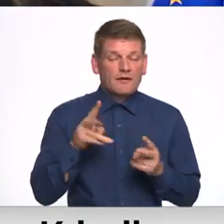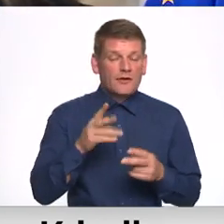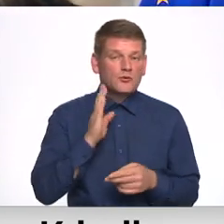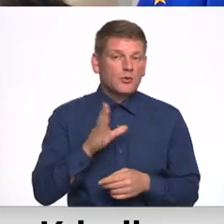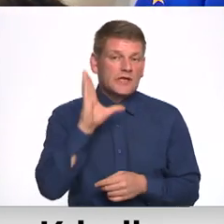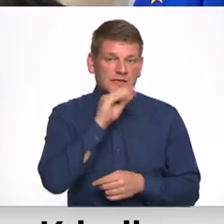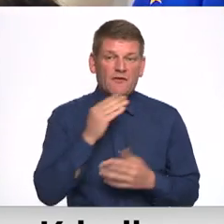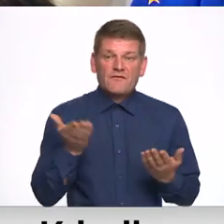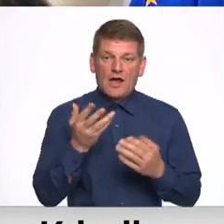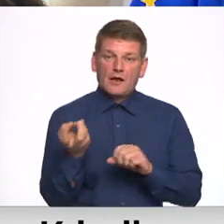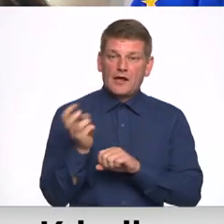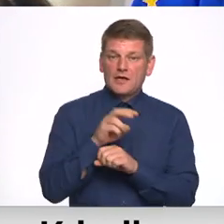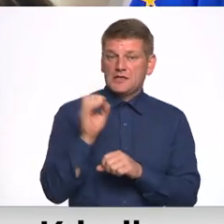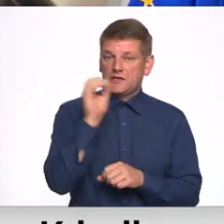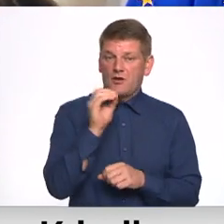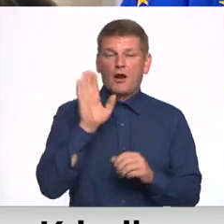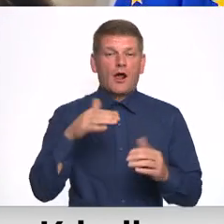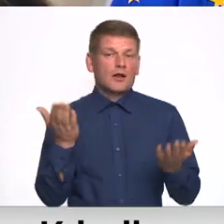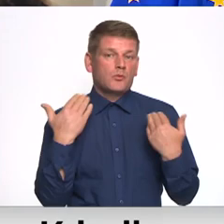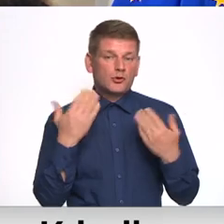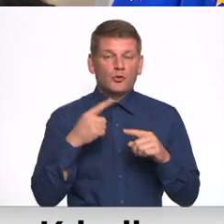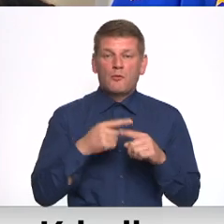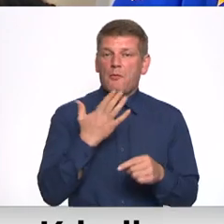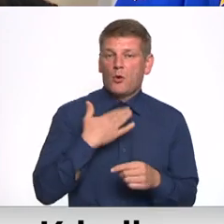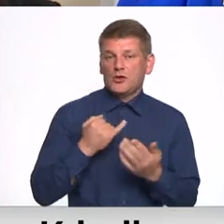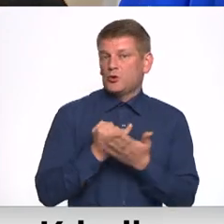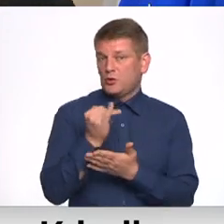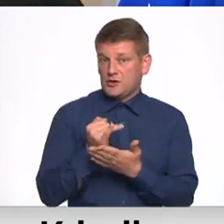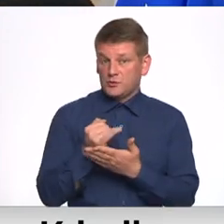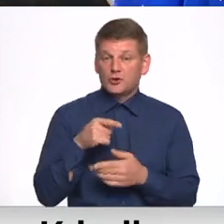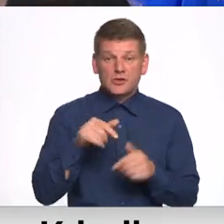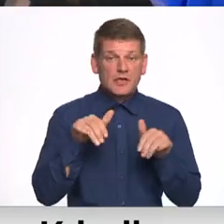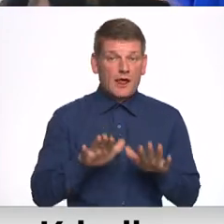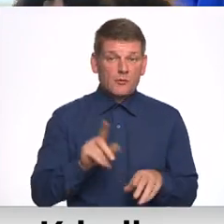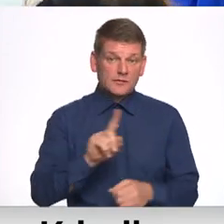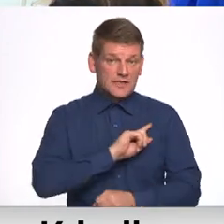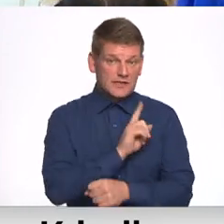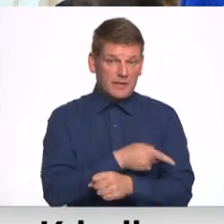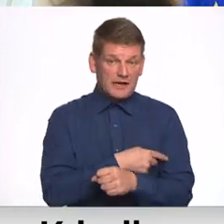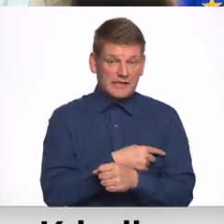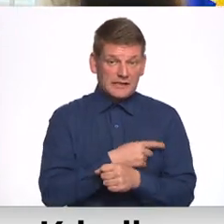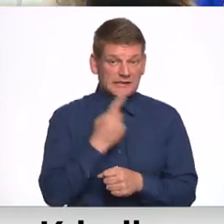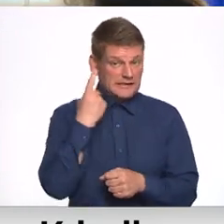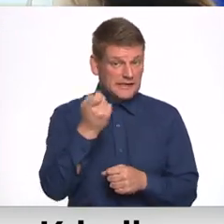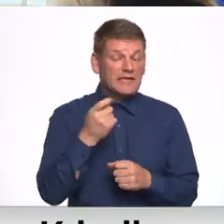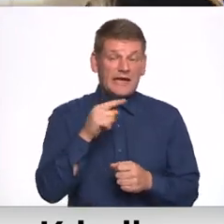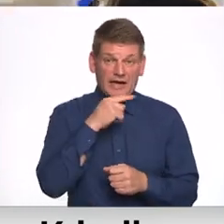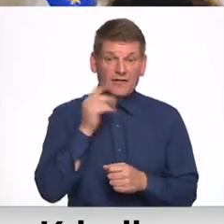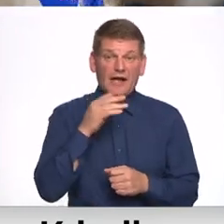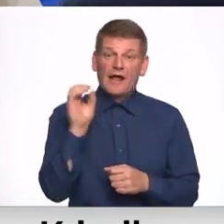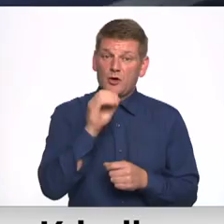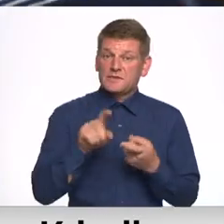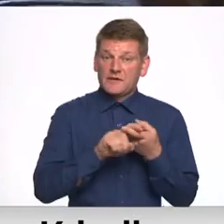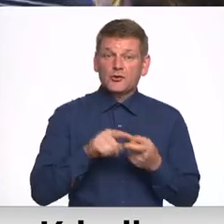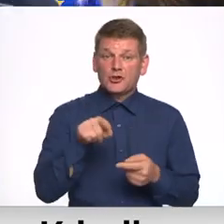iespējām viegli ierasties Eiropā, lai atpūstos vai baudītu turismu. Un šis lēmums ir spēcīgs signāls Krievijai, ka Eiropas Savienība